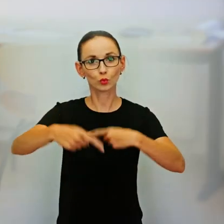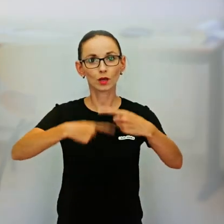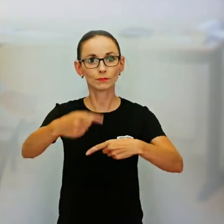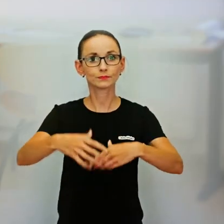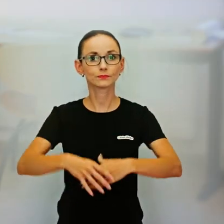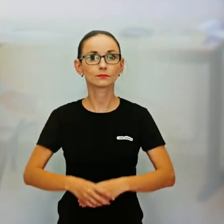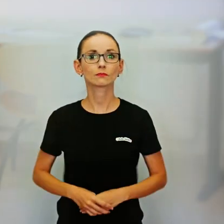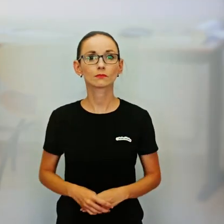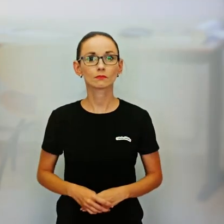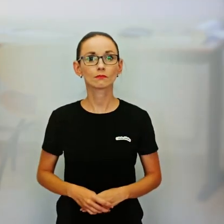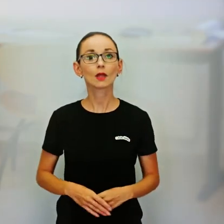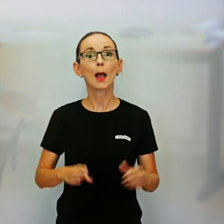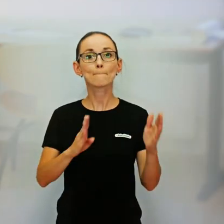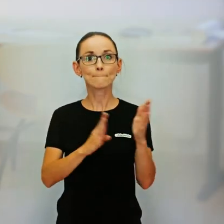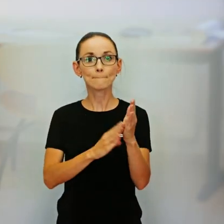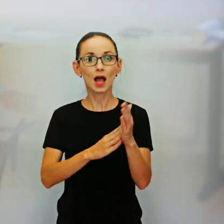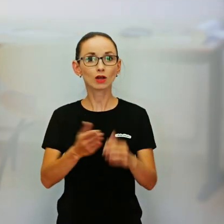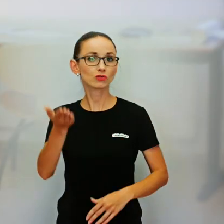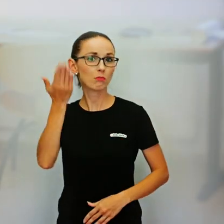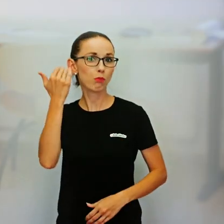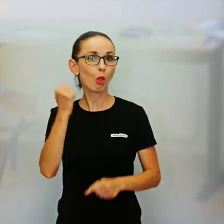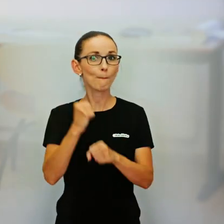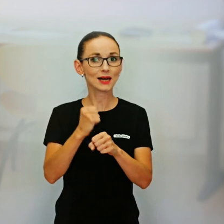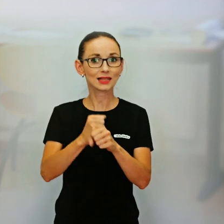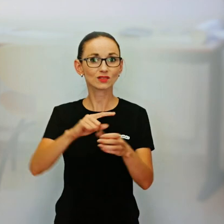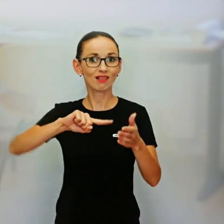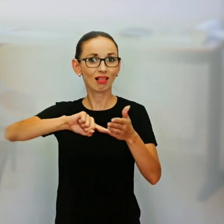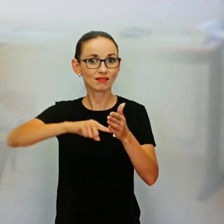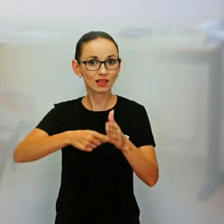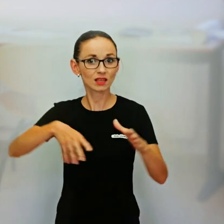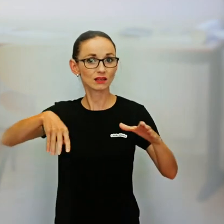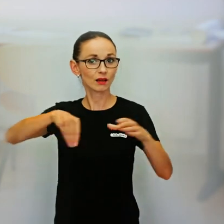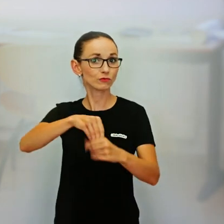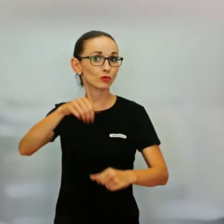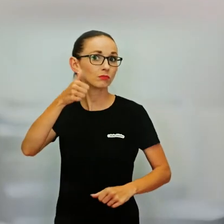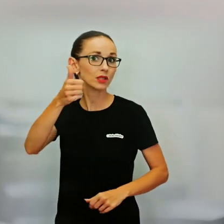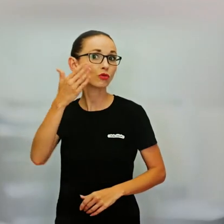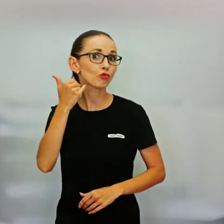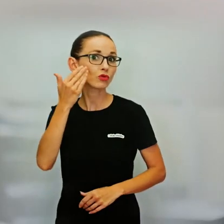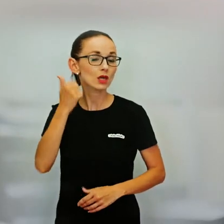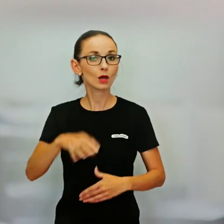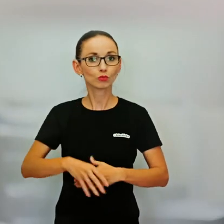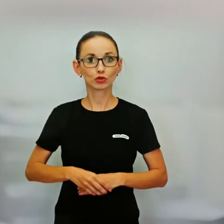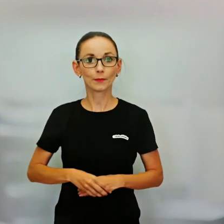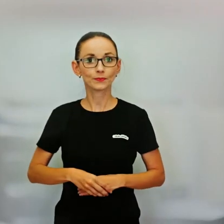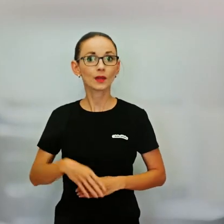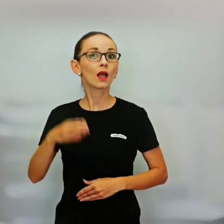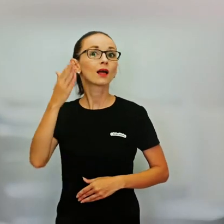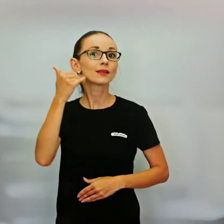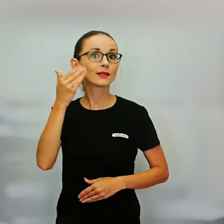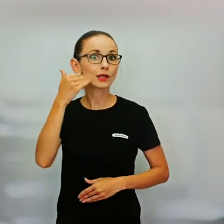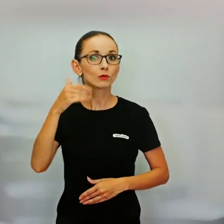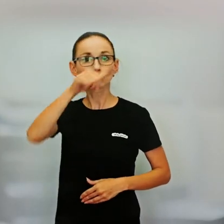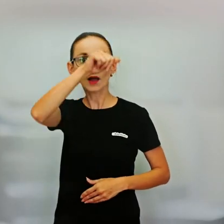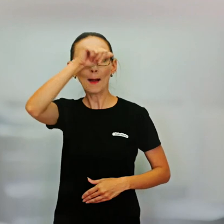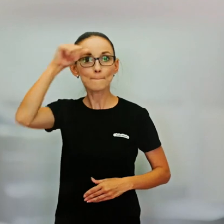že jednoducho tie 2 roky predtým nebola až tak súčasťou kolektívu, bola častokrát presne, že mimo. Tak som sa snažila prinavrátiť Elu do